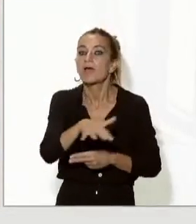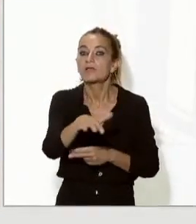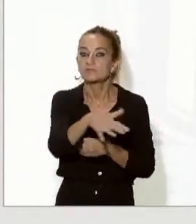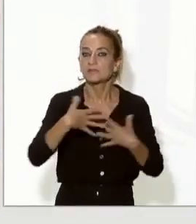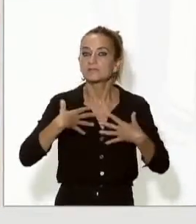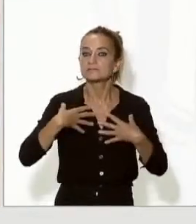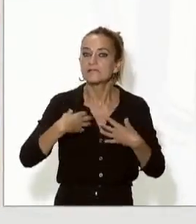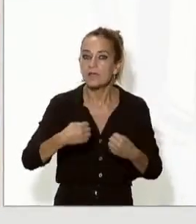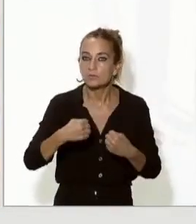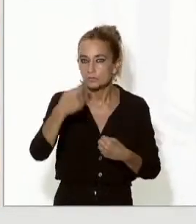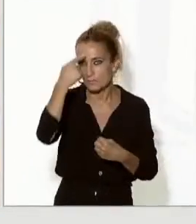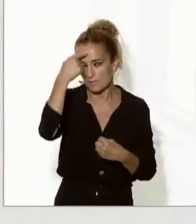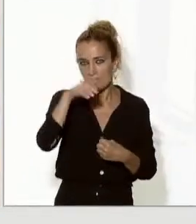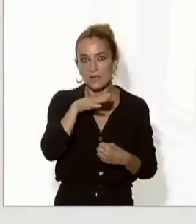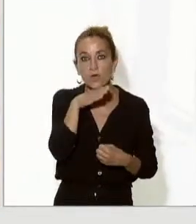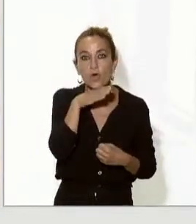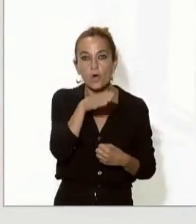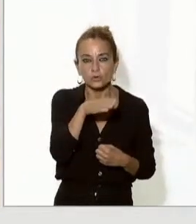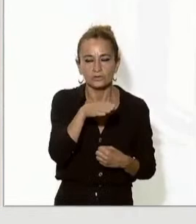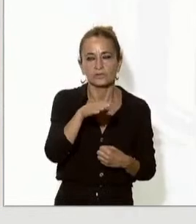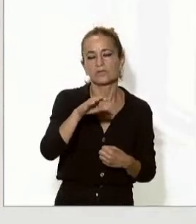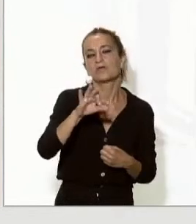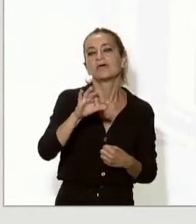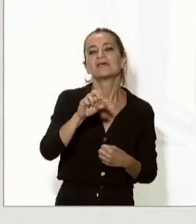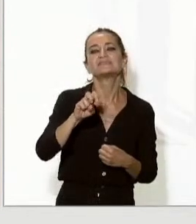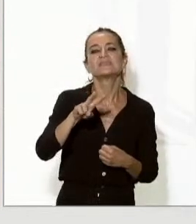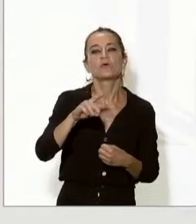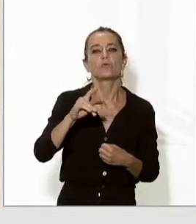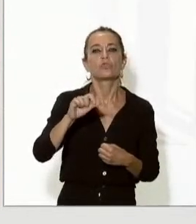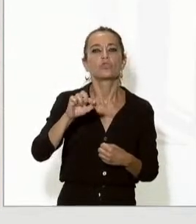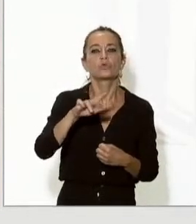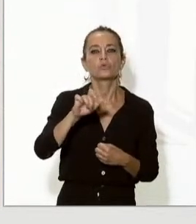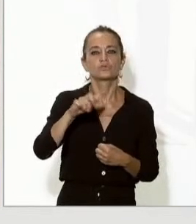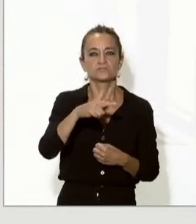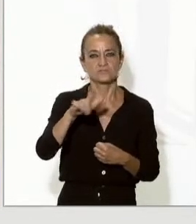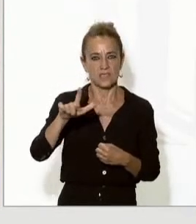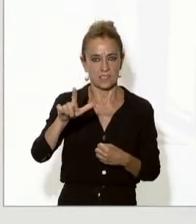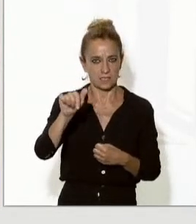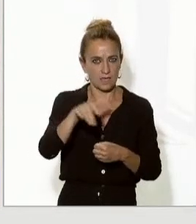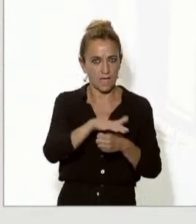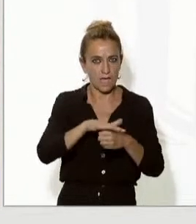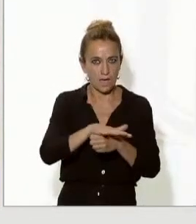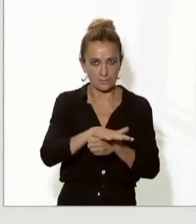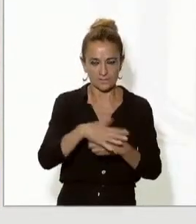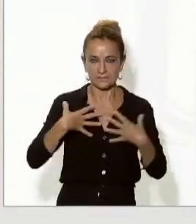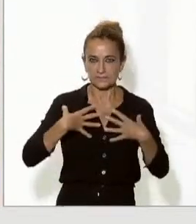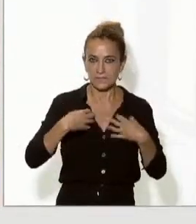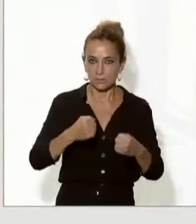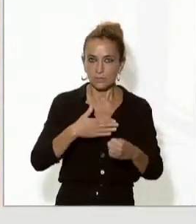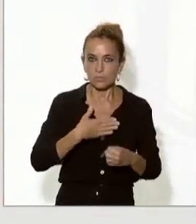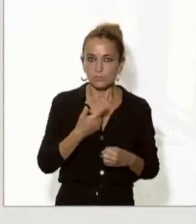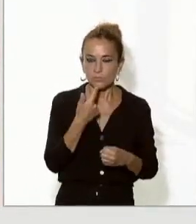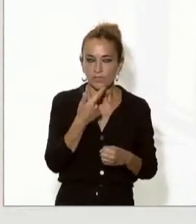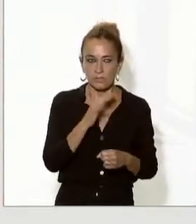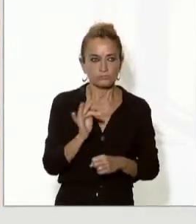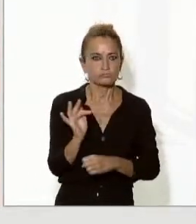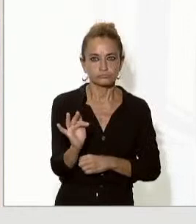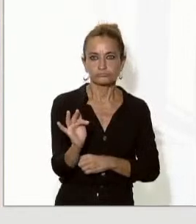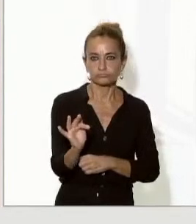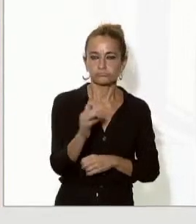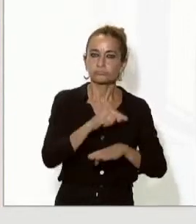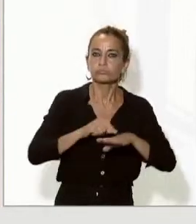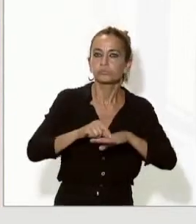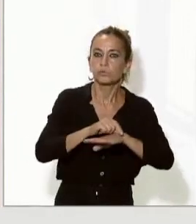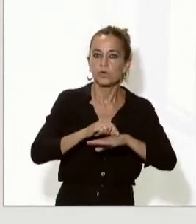la Seu d'Urgell, i que en el marc d'aquesta col·laboració en matèria de salut també poden afavorir tot el que és les